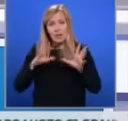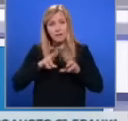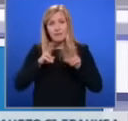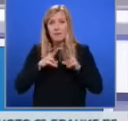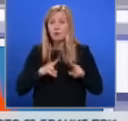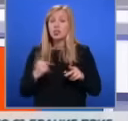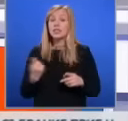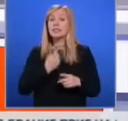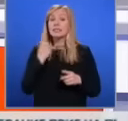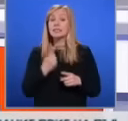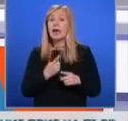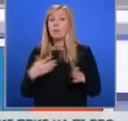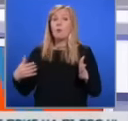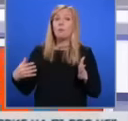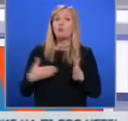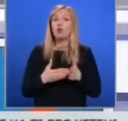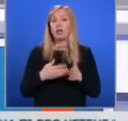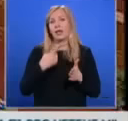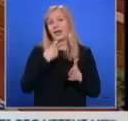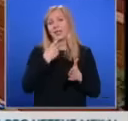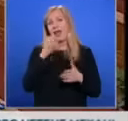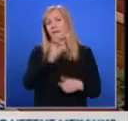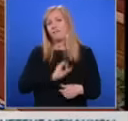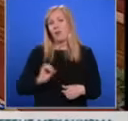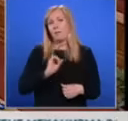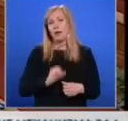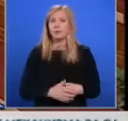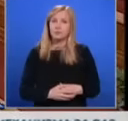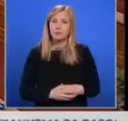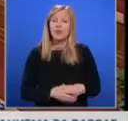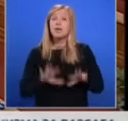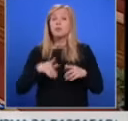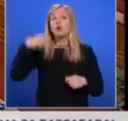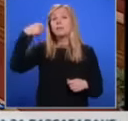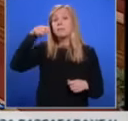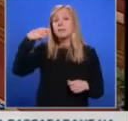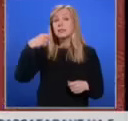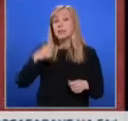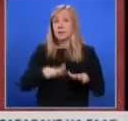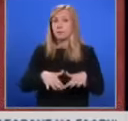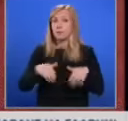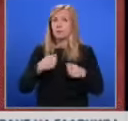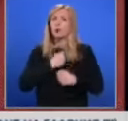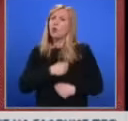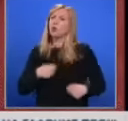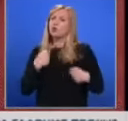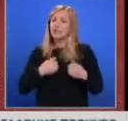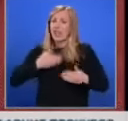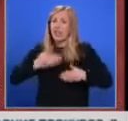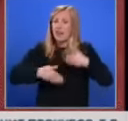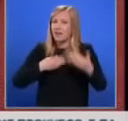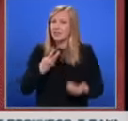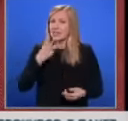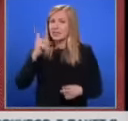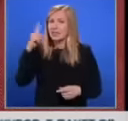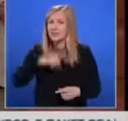ще се самоблокира за Европейския СИУС. Според президента, парламентът много трудно ще навахте за три дни